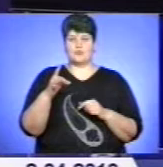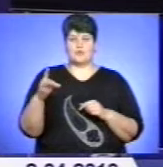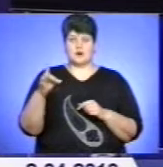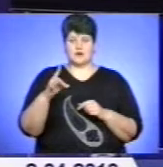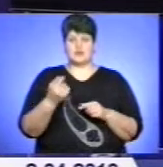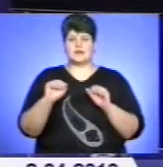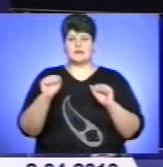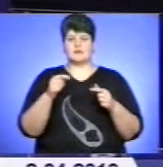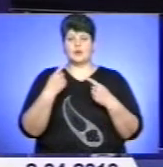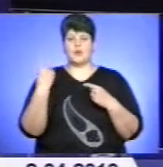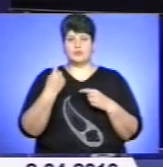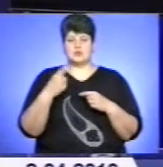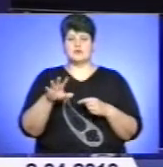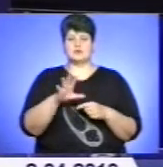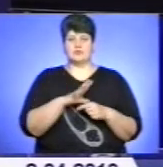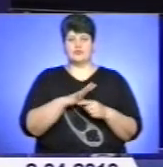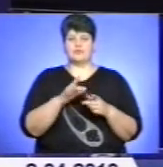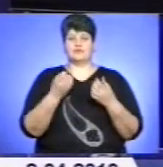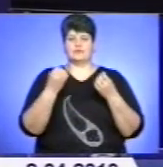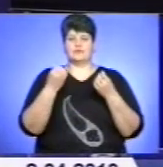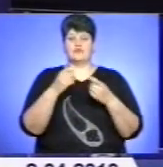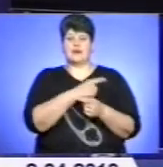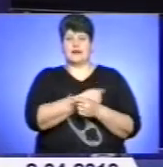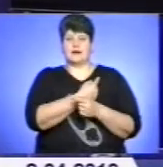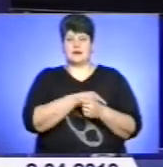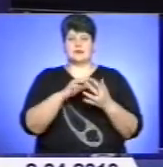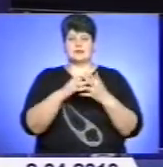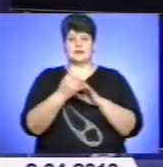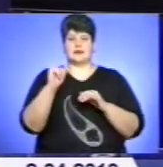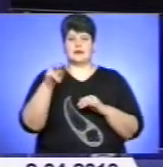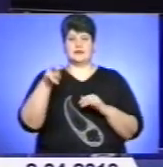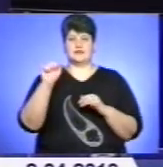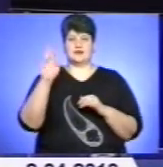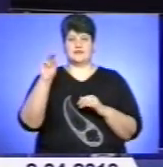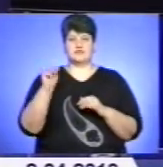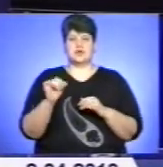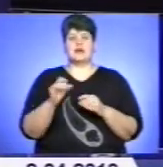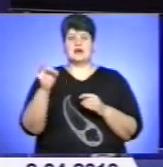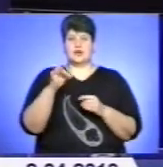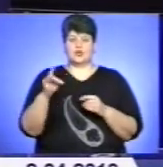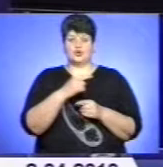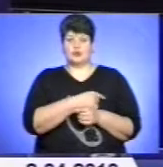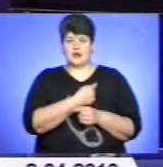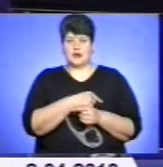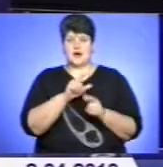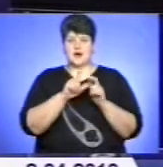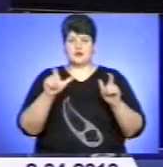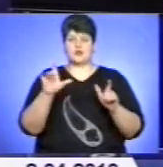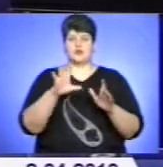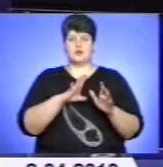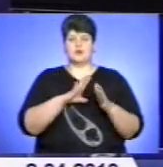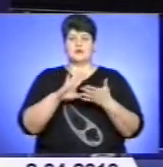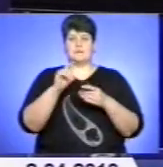Кривних області відвідав дільничну лікарню села Ілавче, районну лікарню та перевірив стан автомобільних доріг